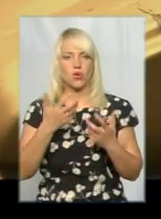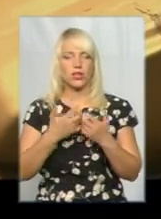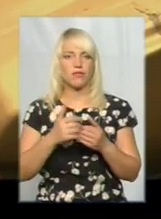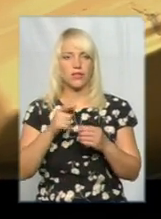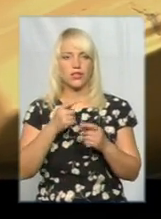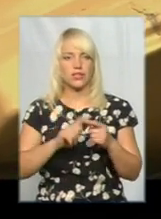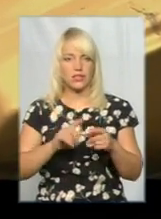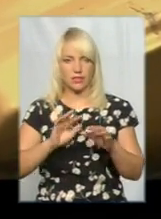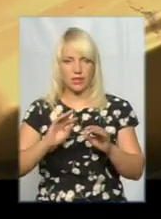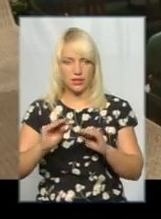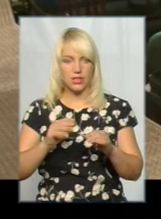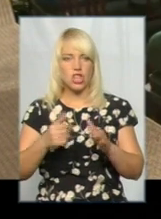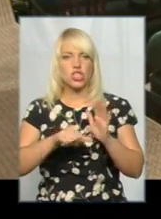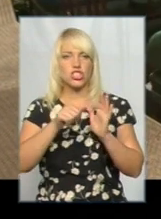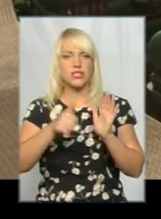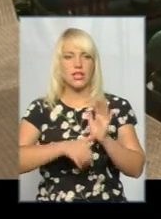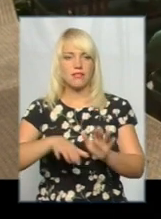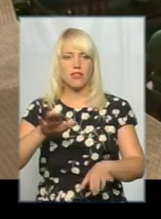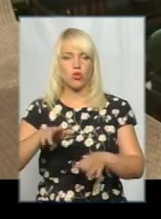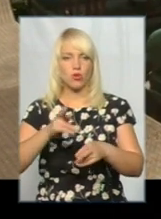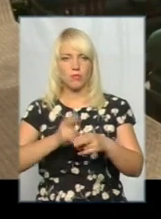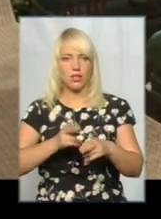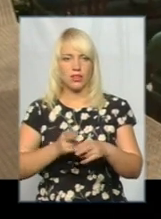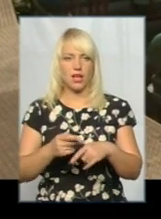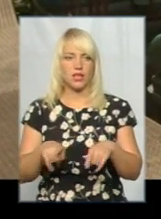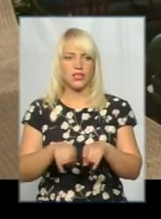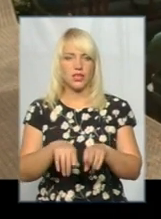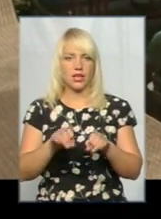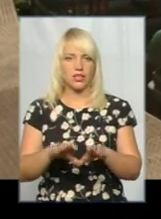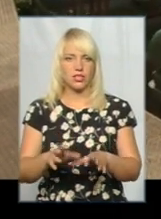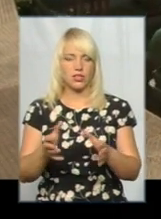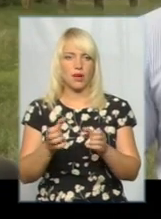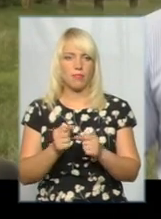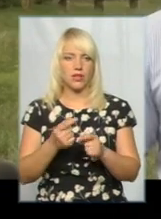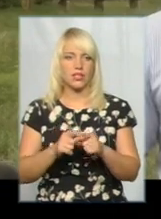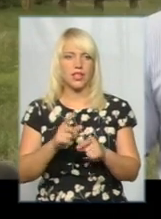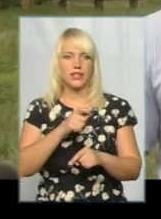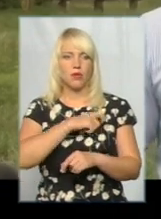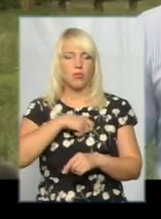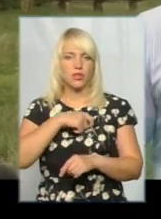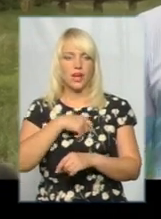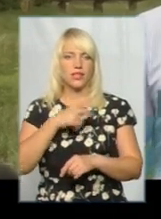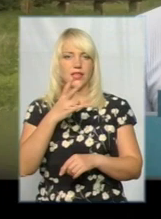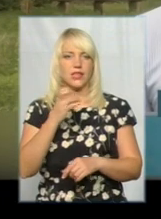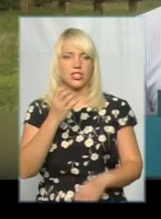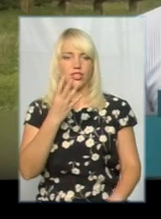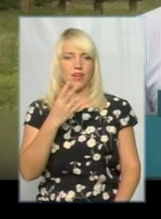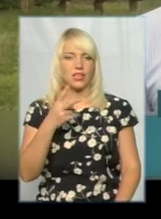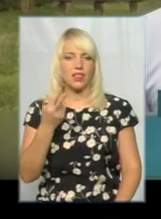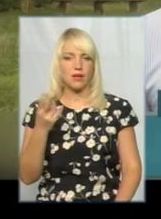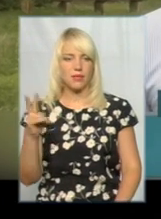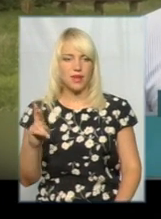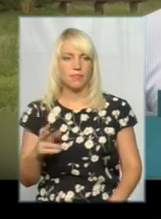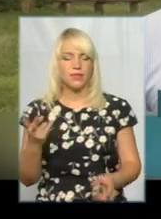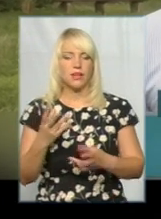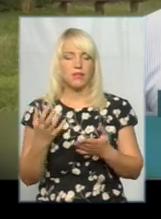атракціон 16 тонн. Рішення про його демонтаж прийняли хмельницькі депутати на сесії 4 липня. Треба зараз знайти фірму,